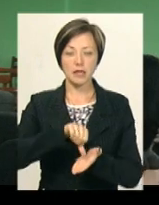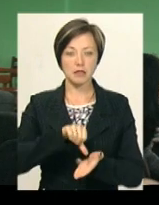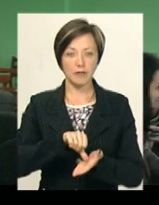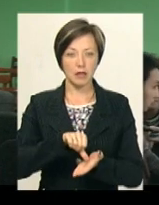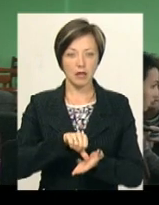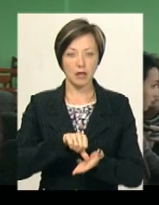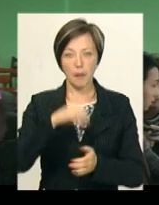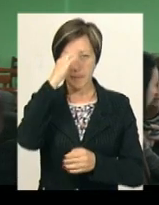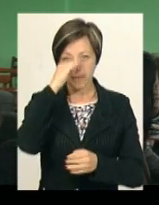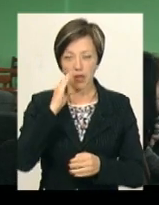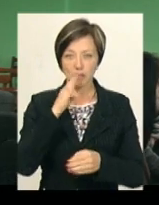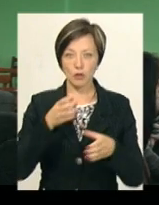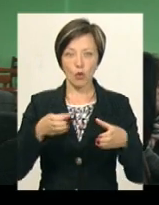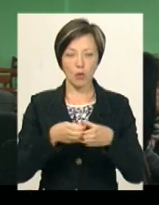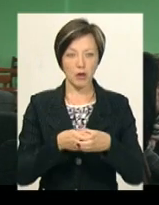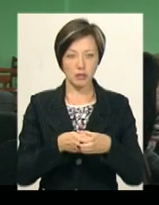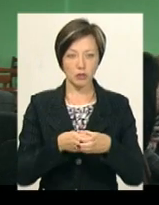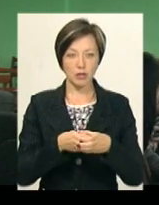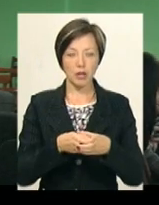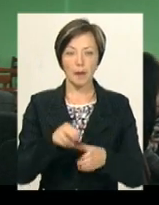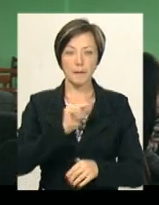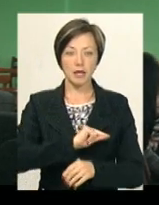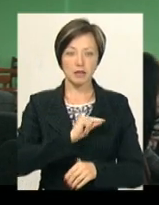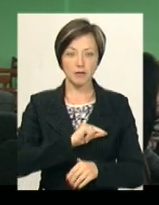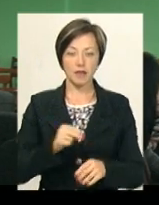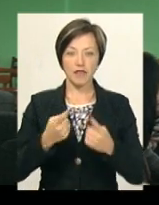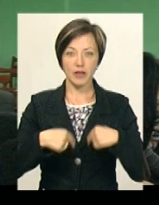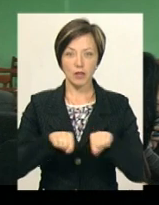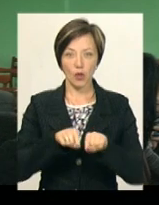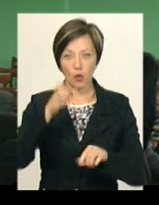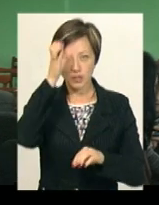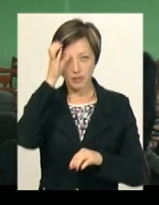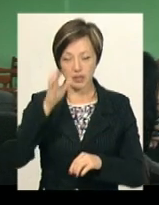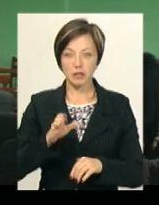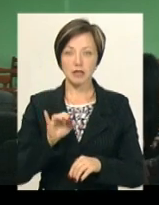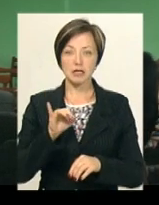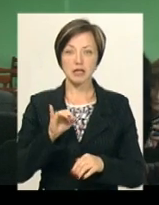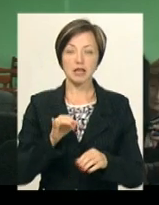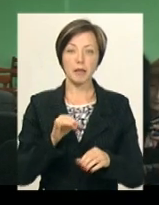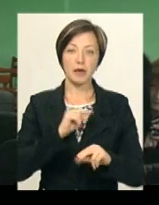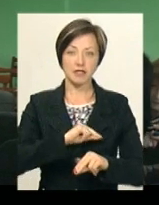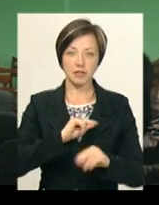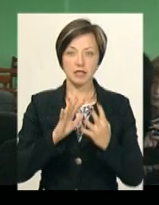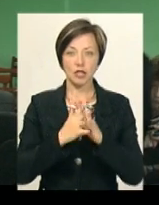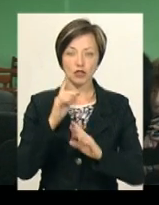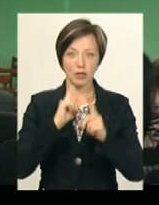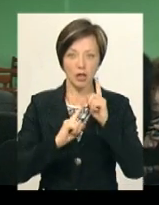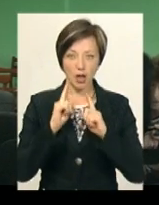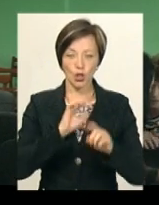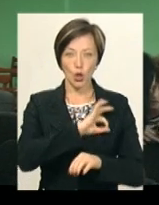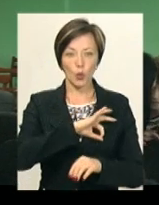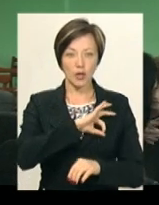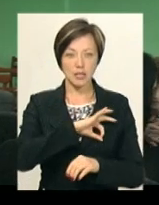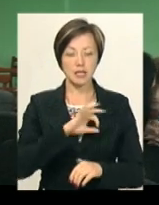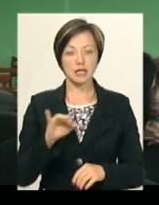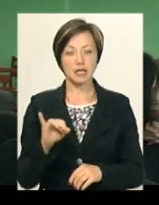батьківської громадськості, працівники відділу освіти, звісно, працівники селищної ради, це юристи.